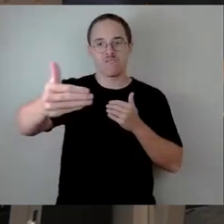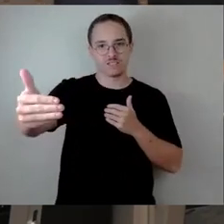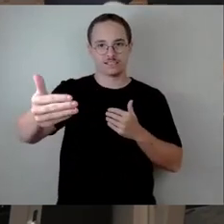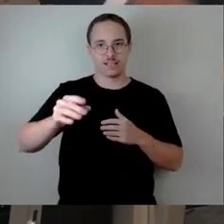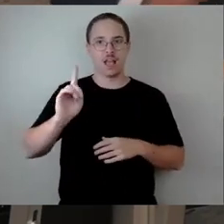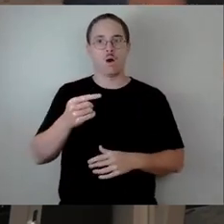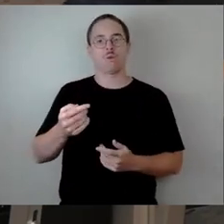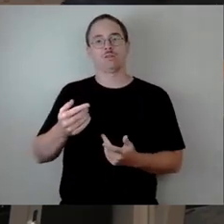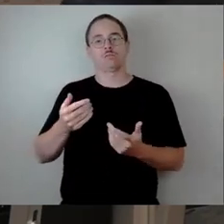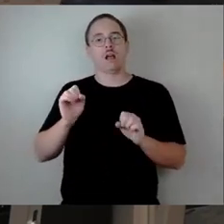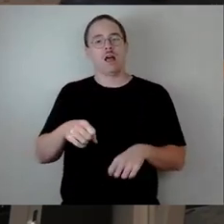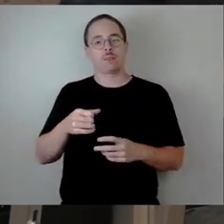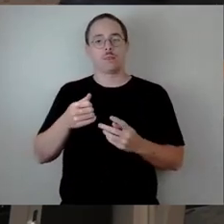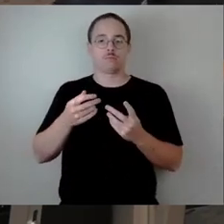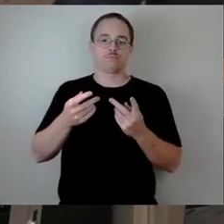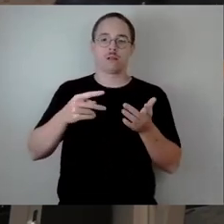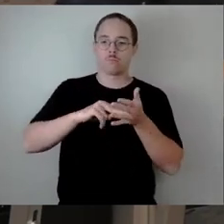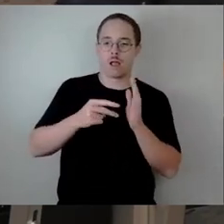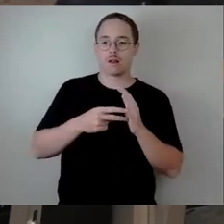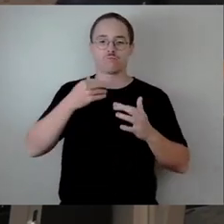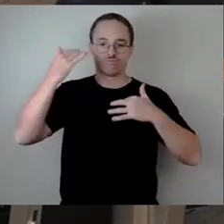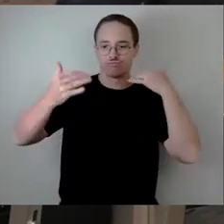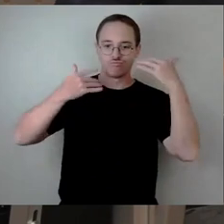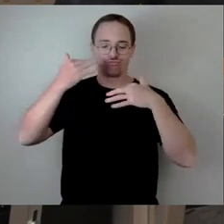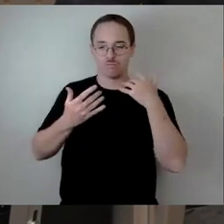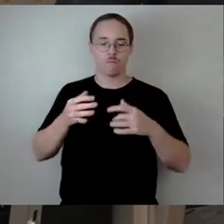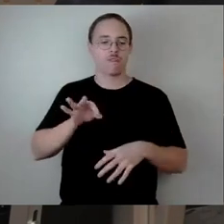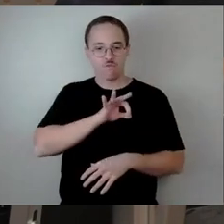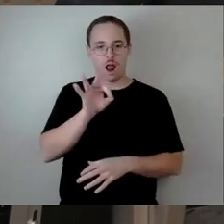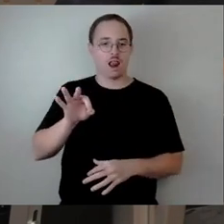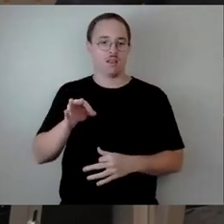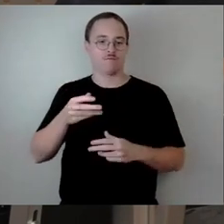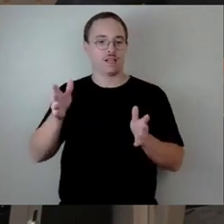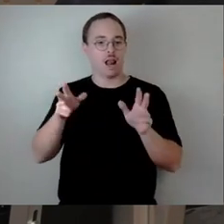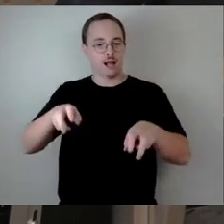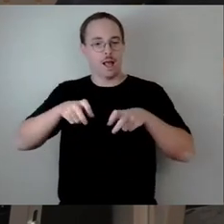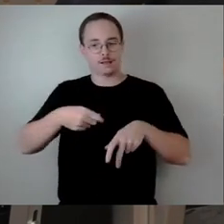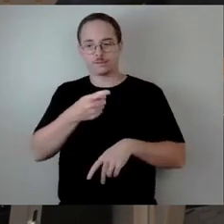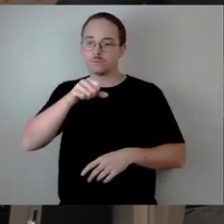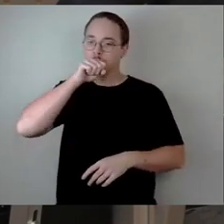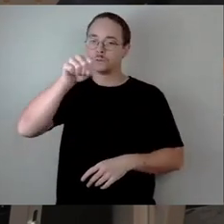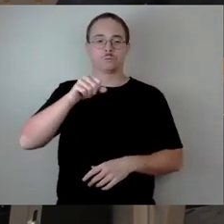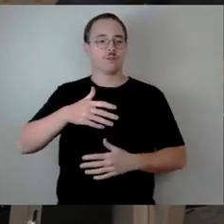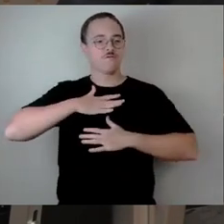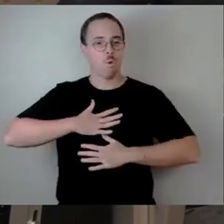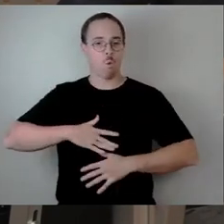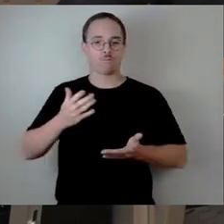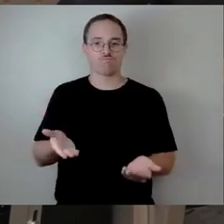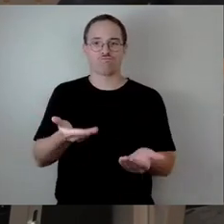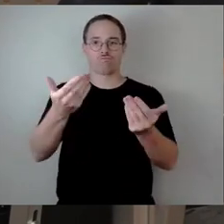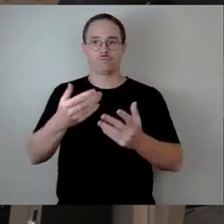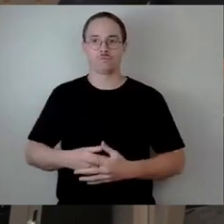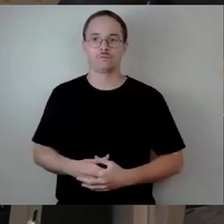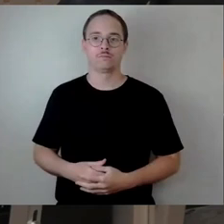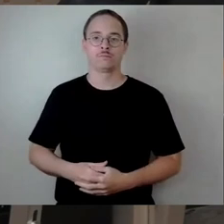Wohl des Kleingärtners dann weiter frönen können. Es sind ja ganz bestimmte Grundstücke, die wir dort auch vorgeschlagen